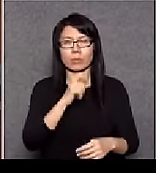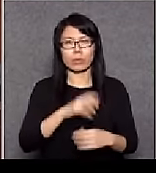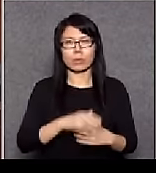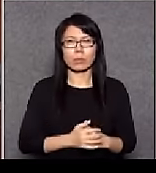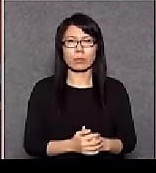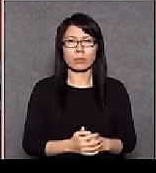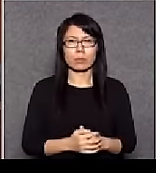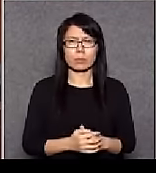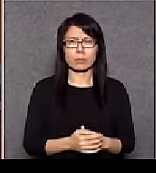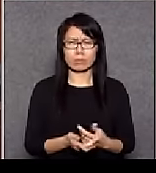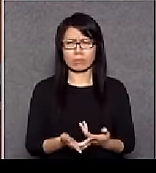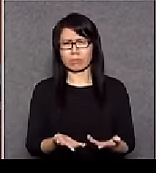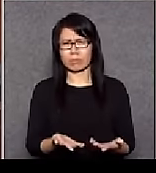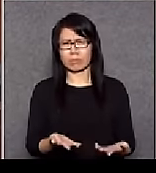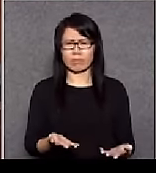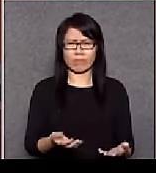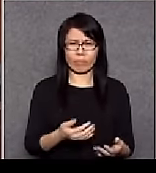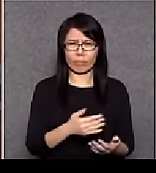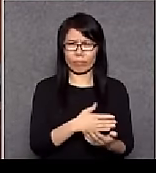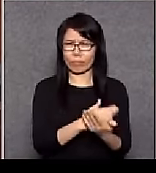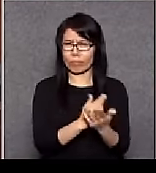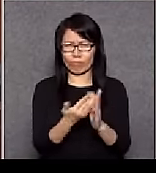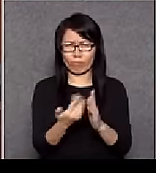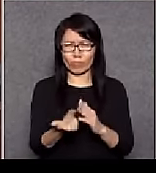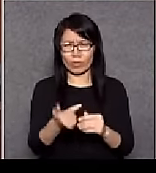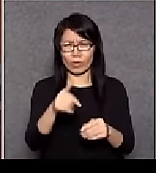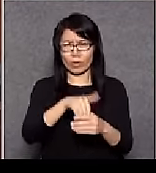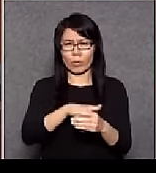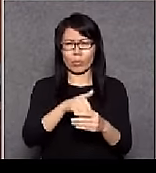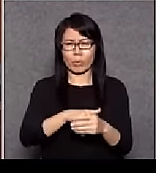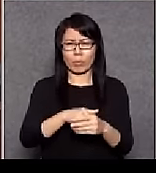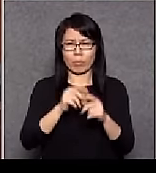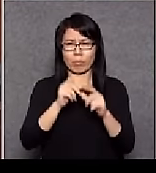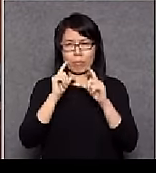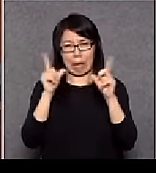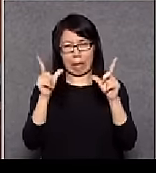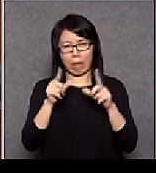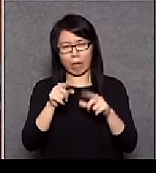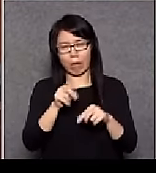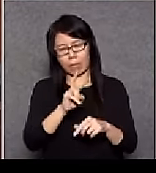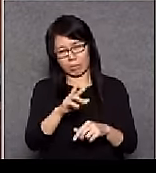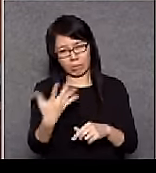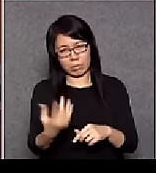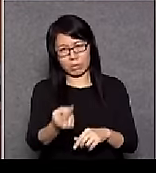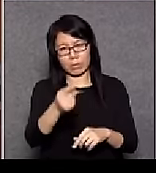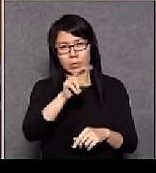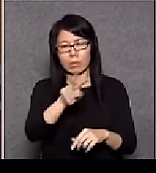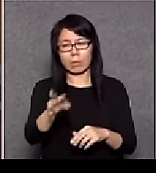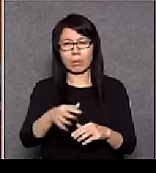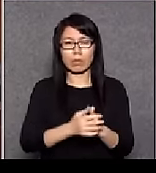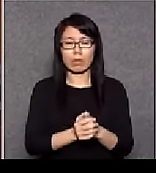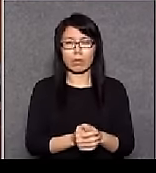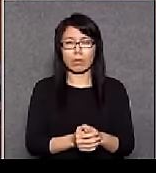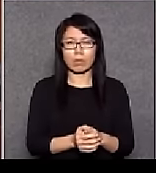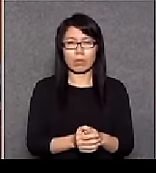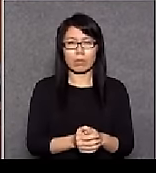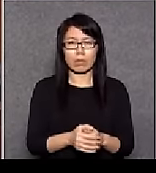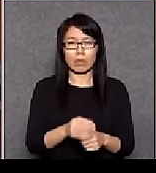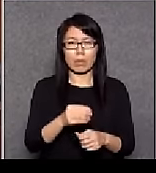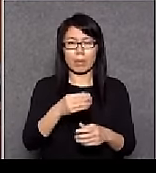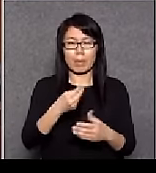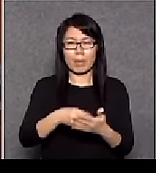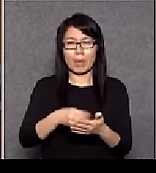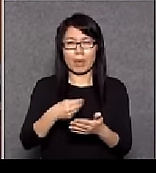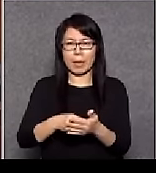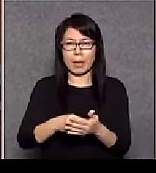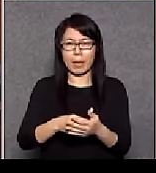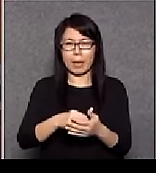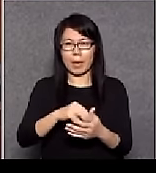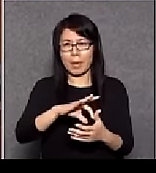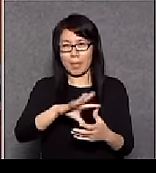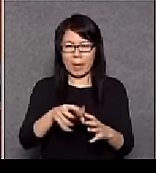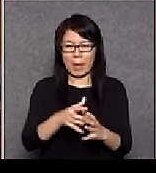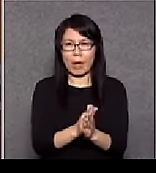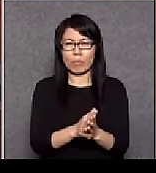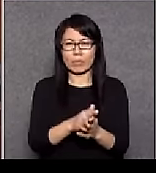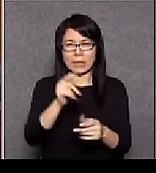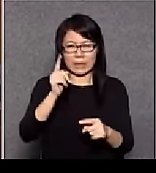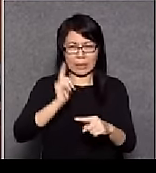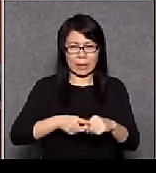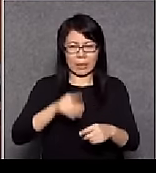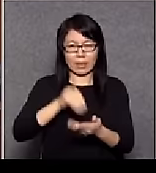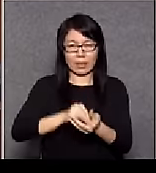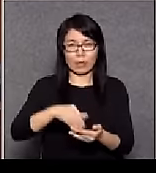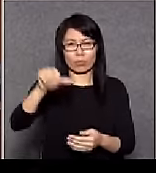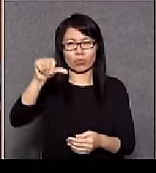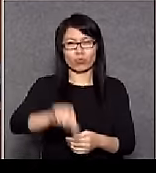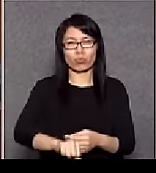這個幫元發的投票我真是大開眼界是吧通常買一大包或只嚇我都買是必輸的是